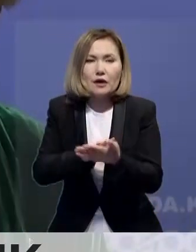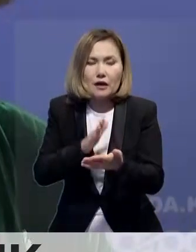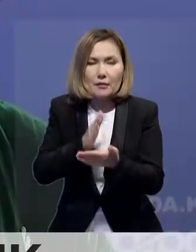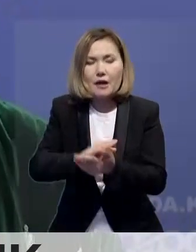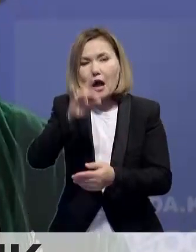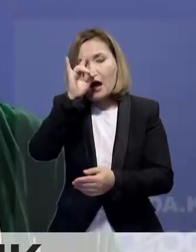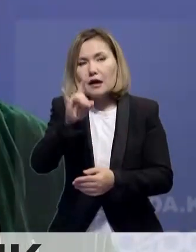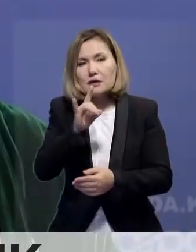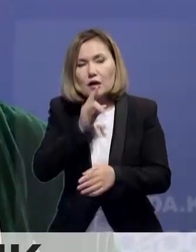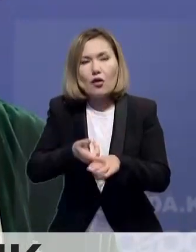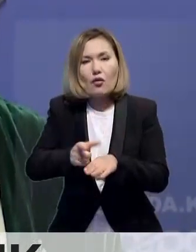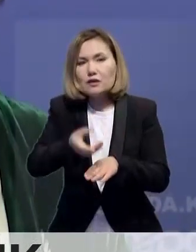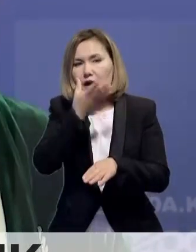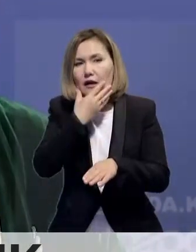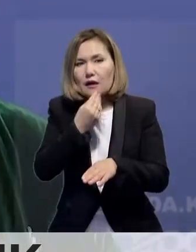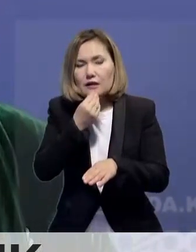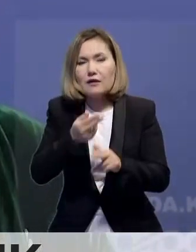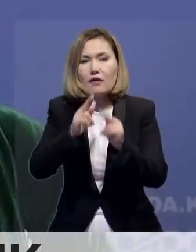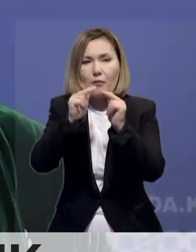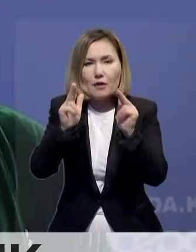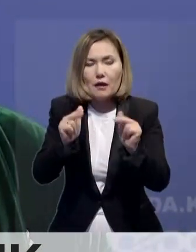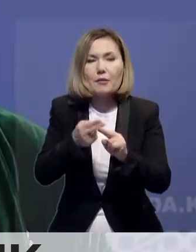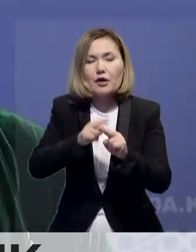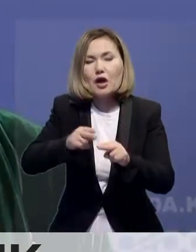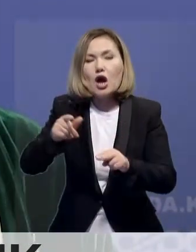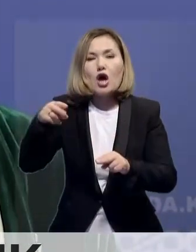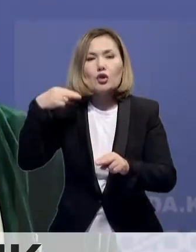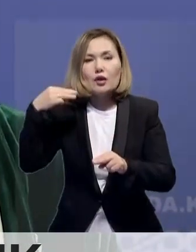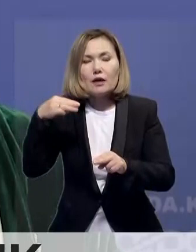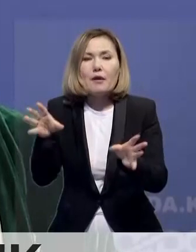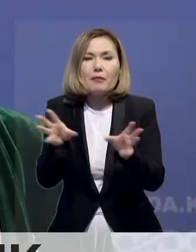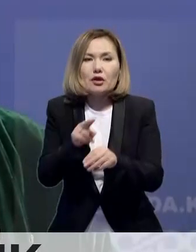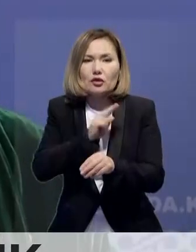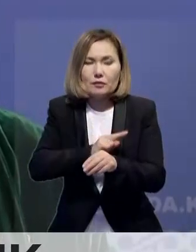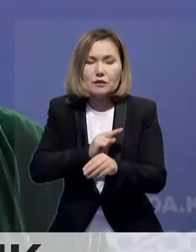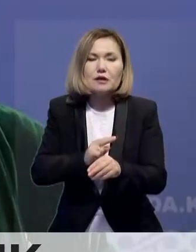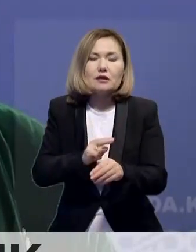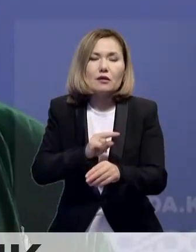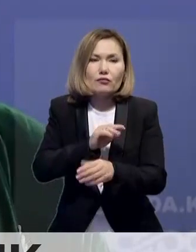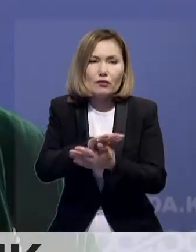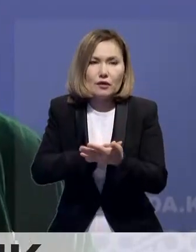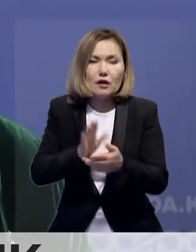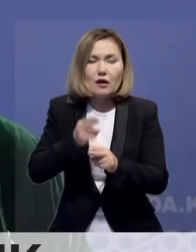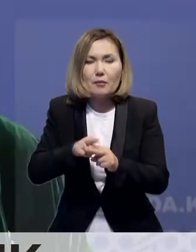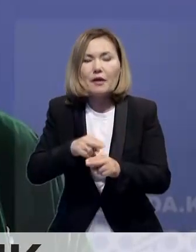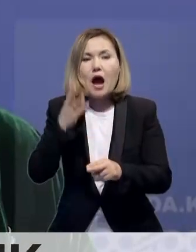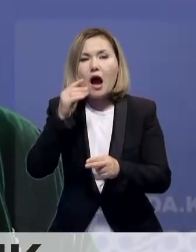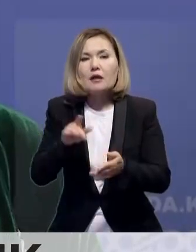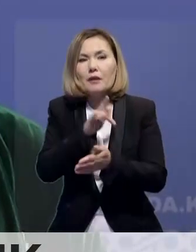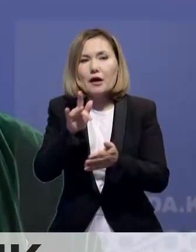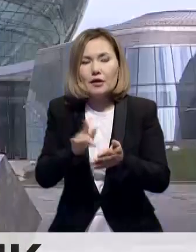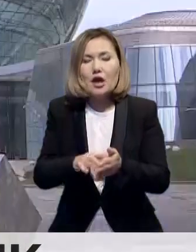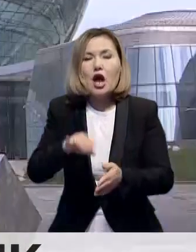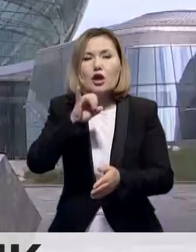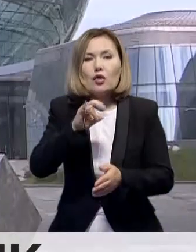Яғни Қазақстанның өте керемет мәдени мұрасын сақтау жолында бірге жұмыс тейміз. Бірге жұмыс төгі үшін жақында Алматы ғаласында